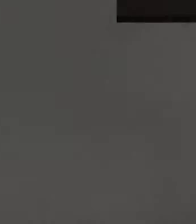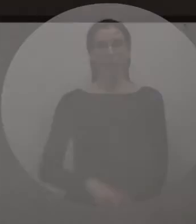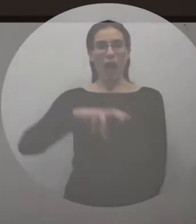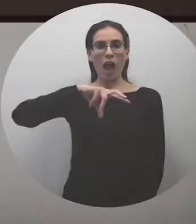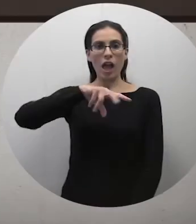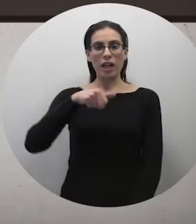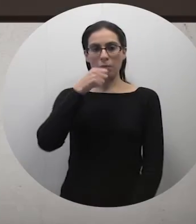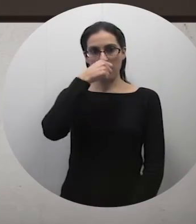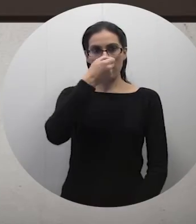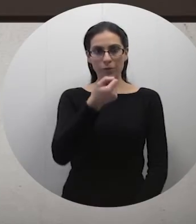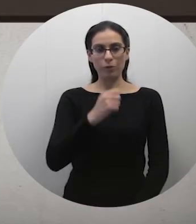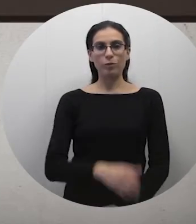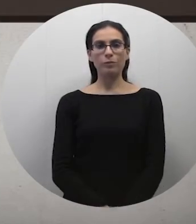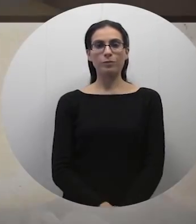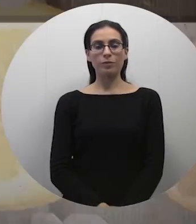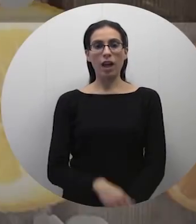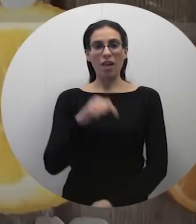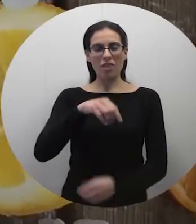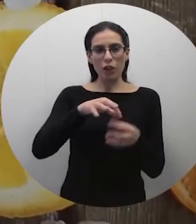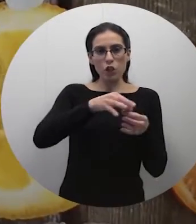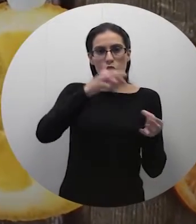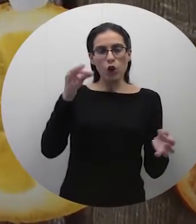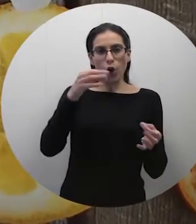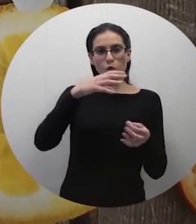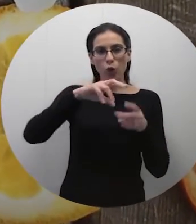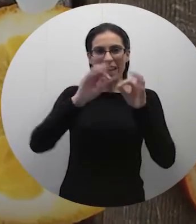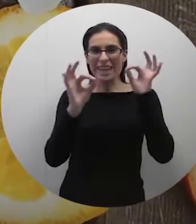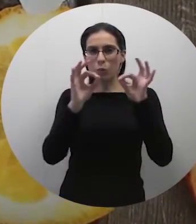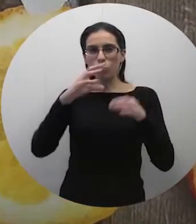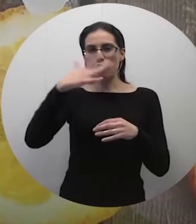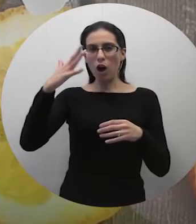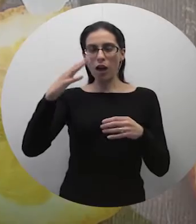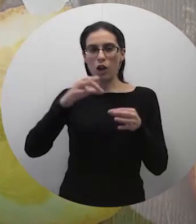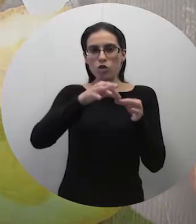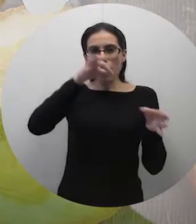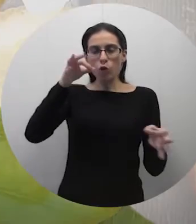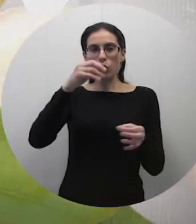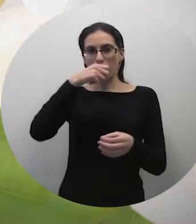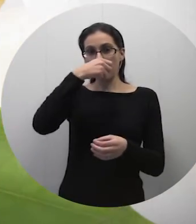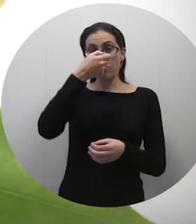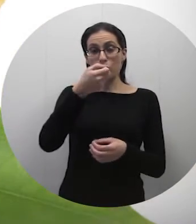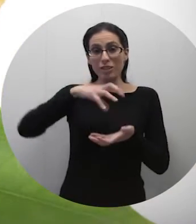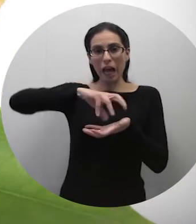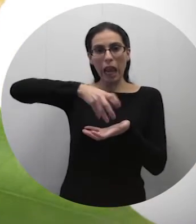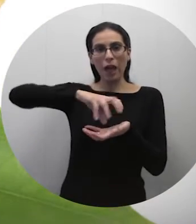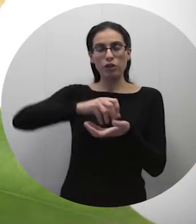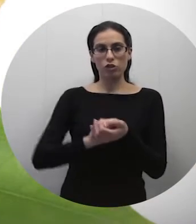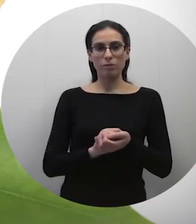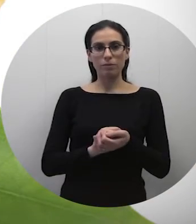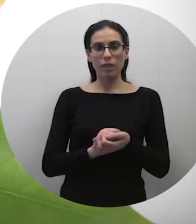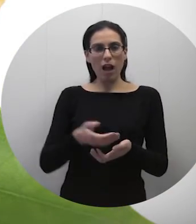Lil mażar Danu estrat talikwidu ċar Lijxir mil-fjuri tal-larinġ aris